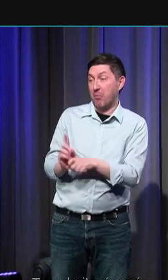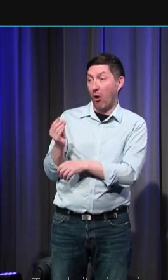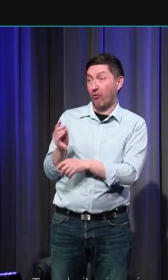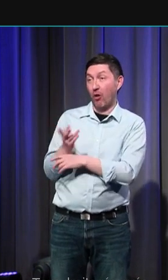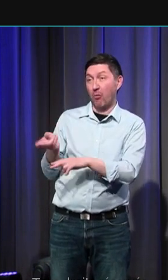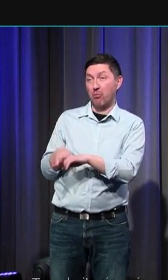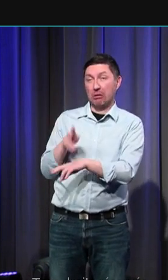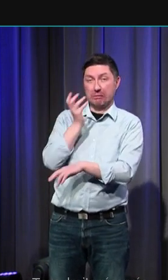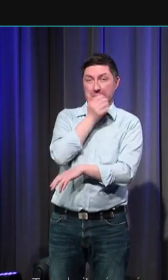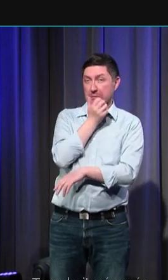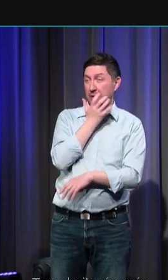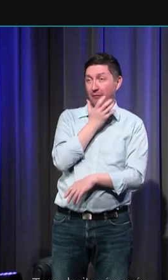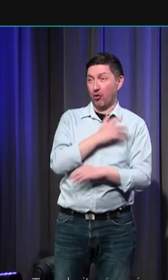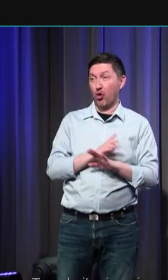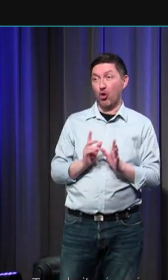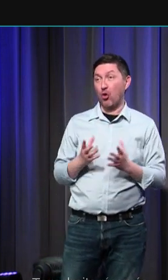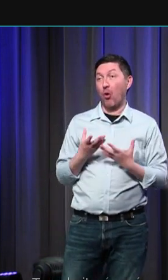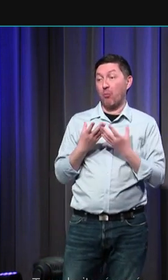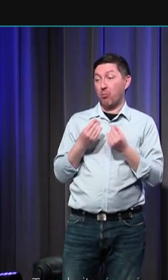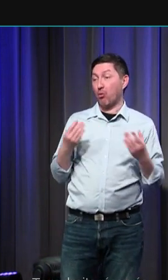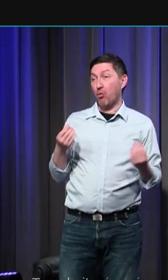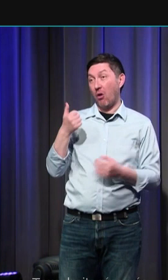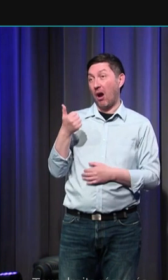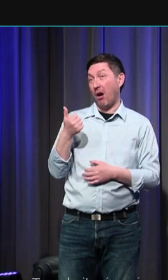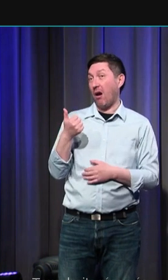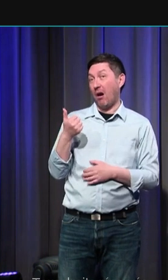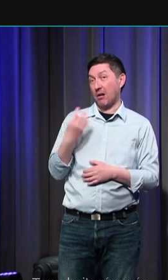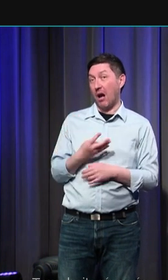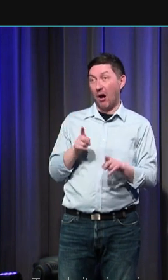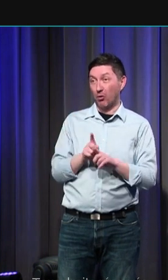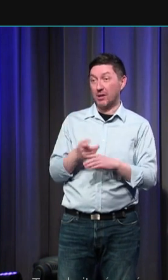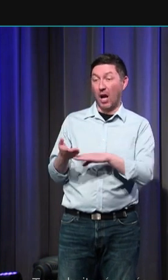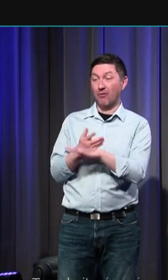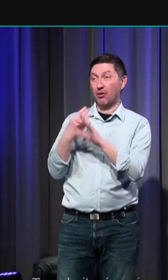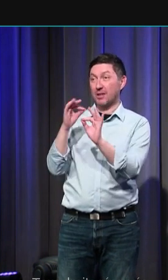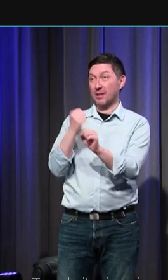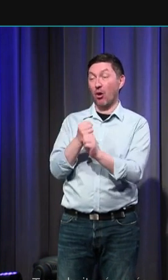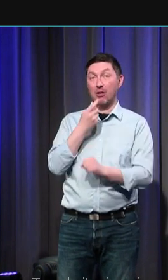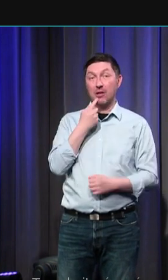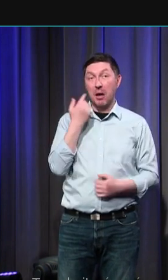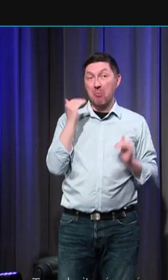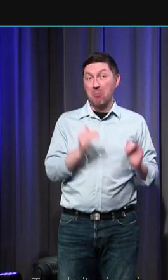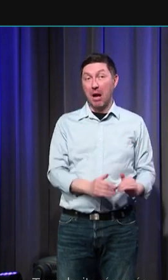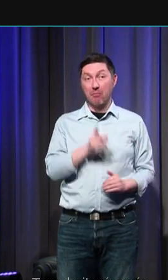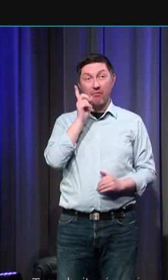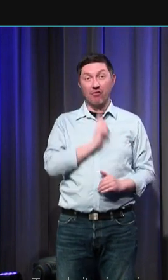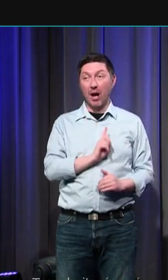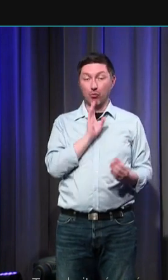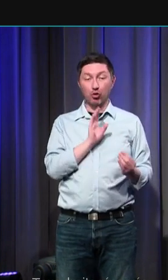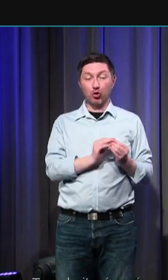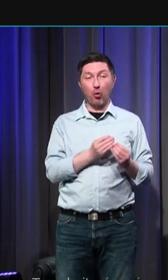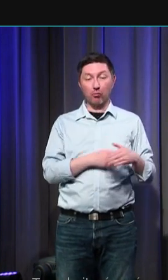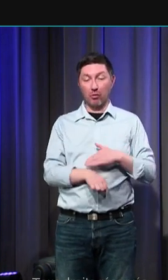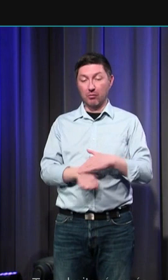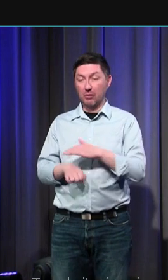autre quart décède avant dix ans donc vous imaginez que même si une femme commence très très tôt à avoir des